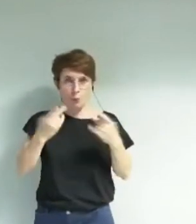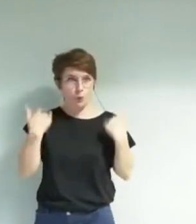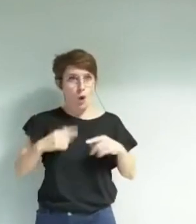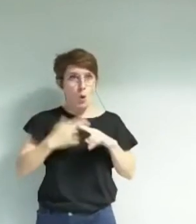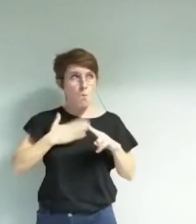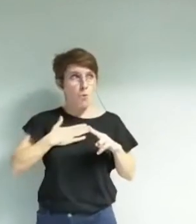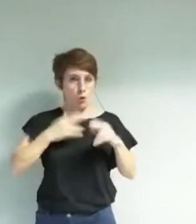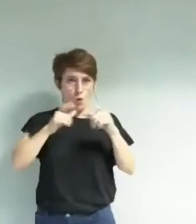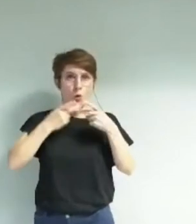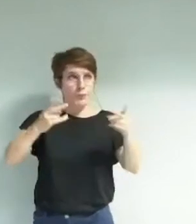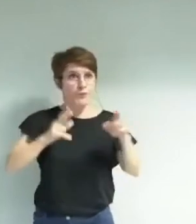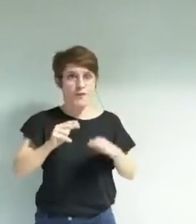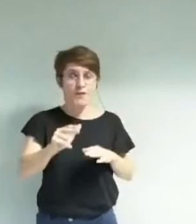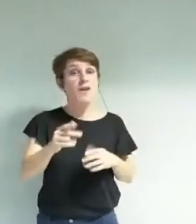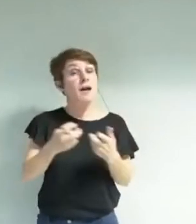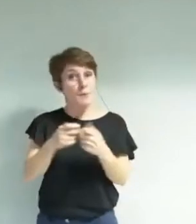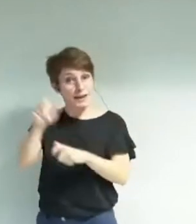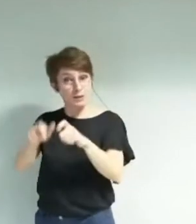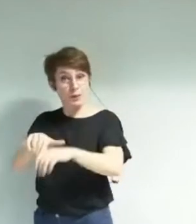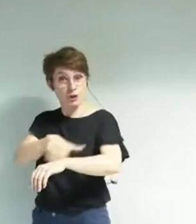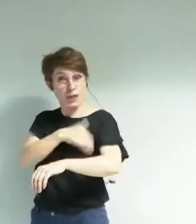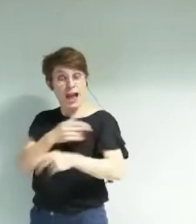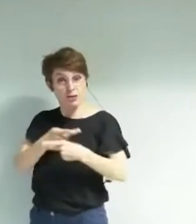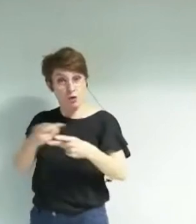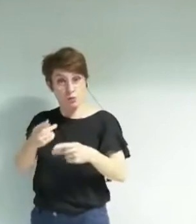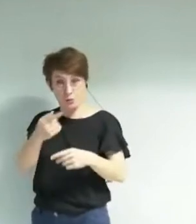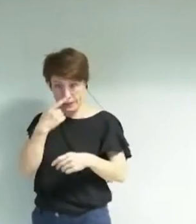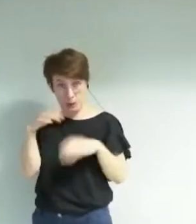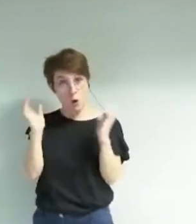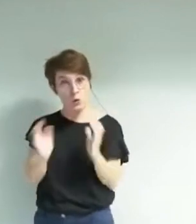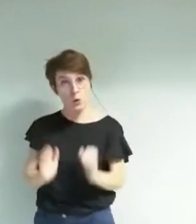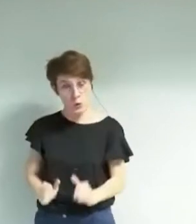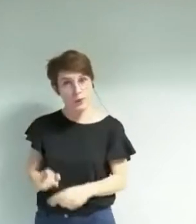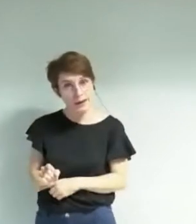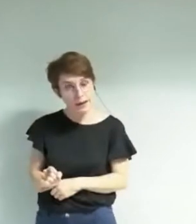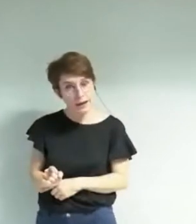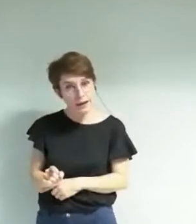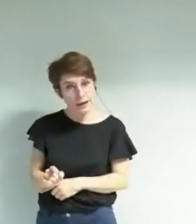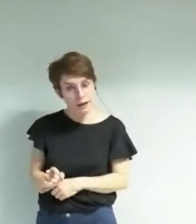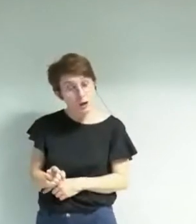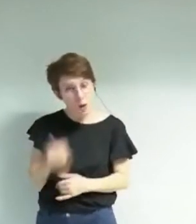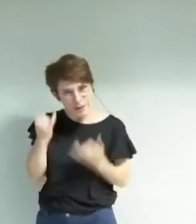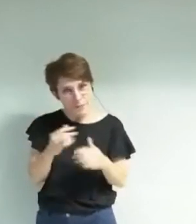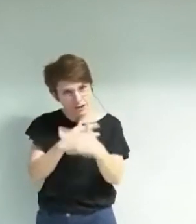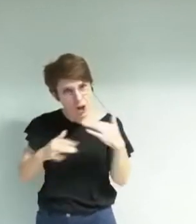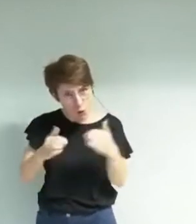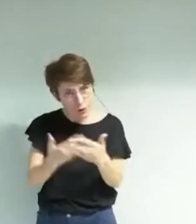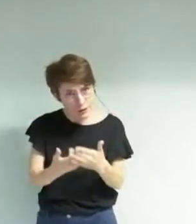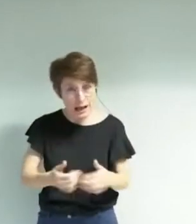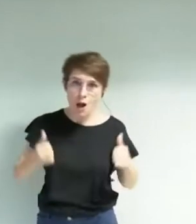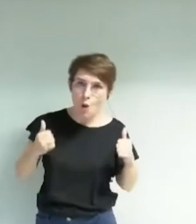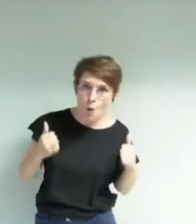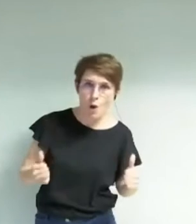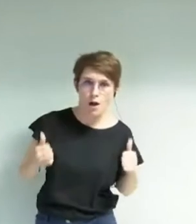l'impression, notamment pour les agents publics, de jouer leur peau. Voilà, l'ambiance, ça fait plaisir, ça me fait